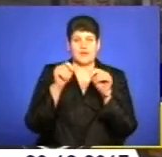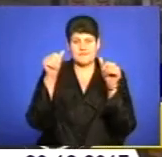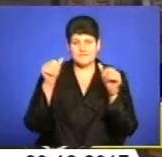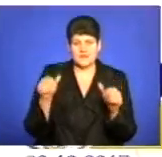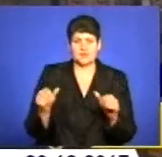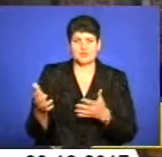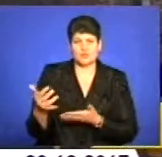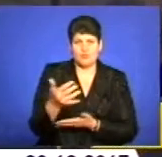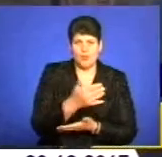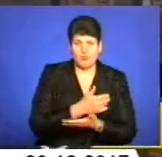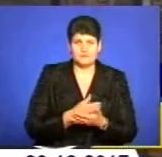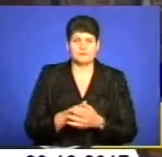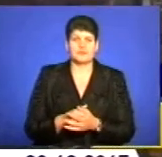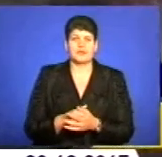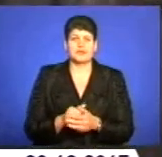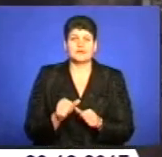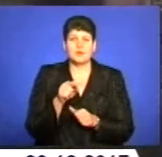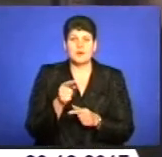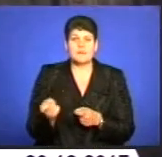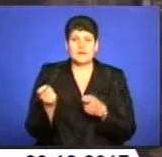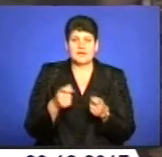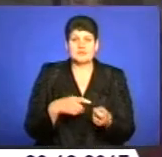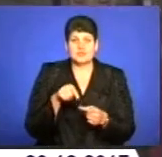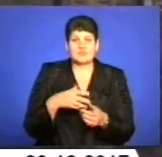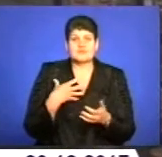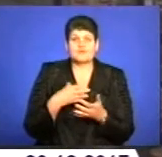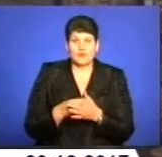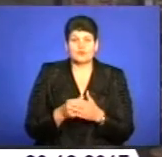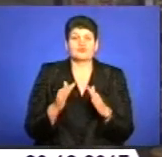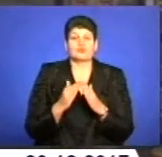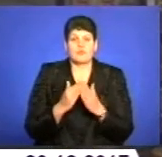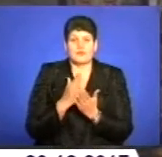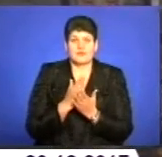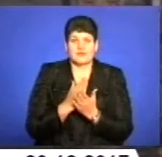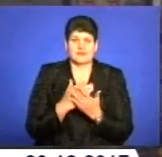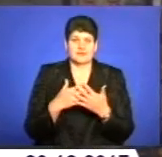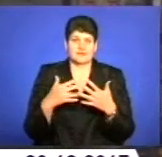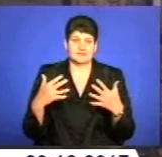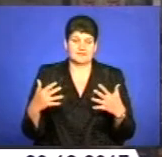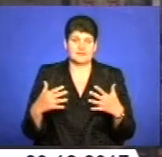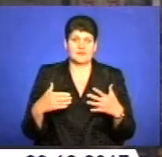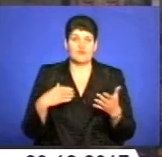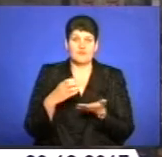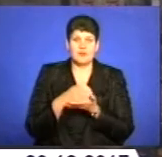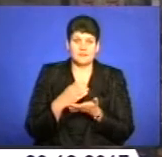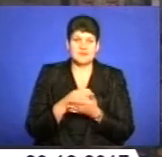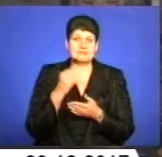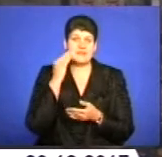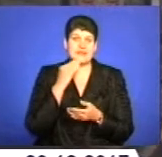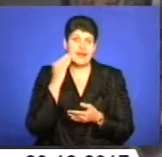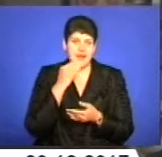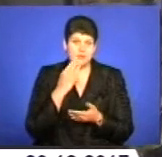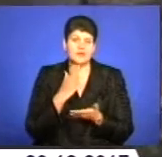бляшанок. Крім того, сюди принесла і свої бляшанки, які в мене вдома виконують різну функцію. Наприклад, в баночці з-під крему я